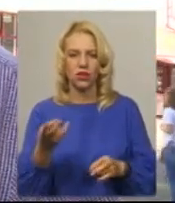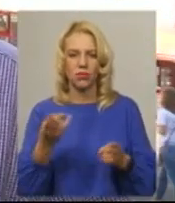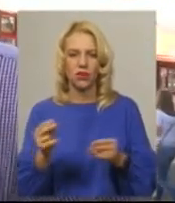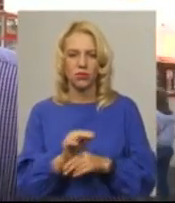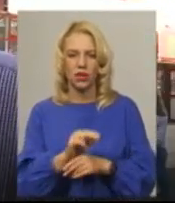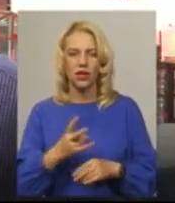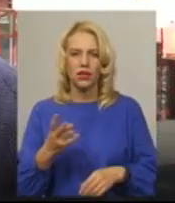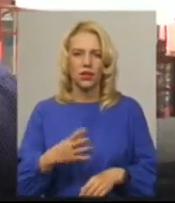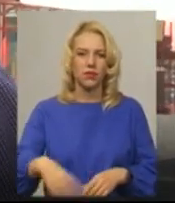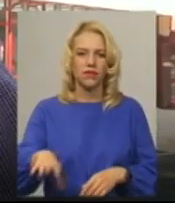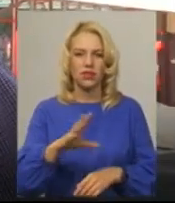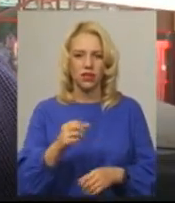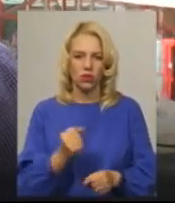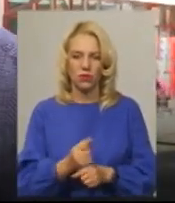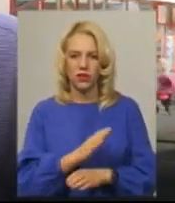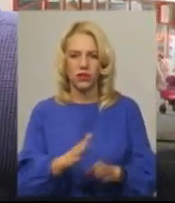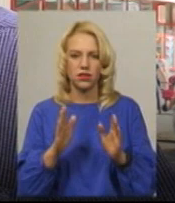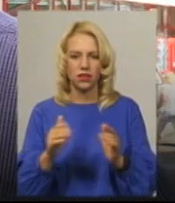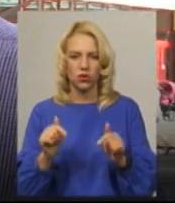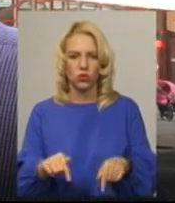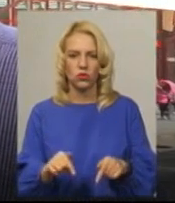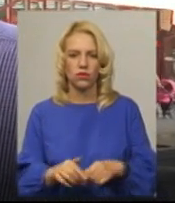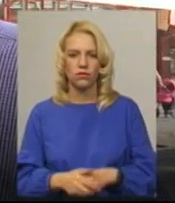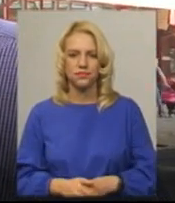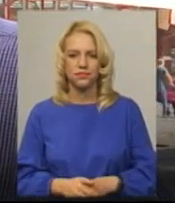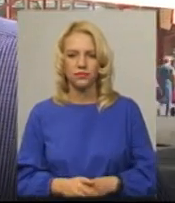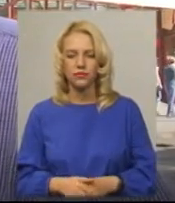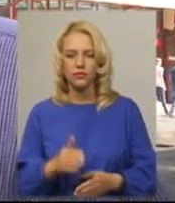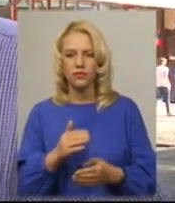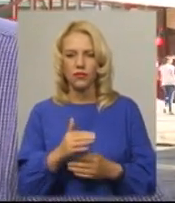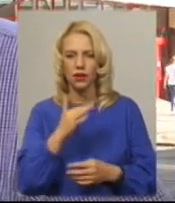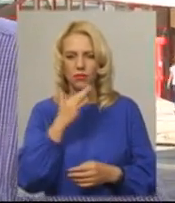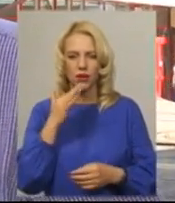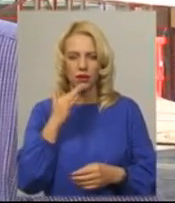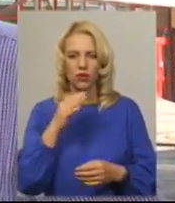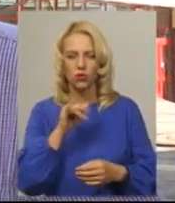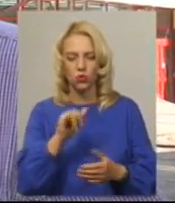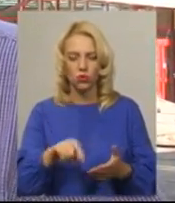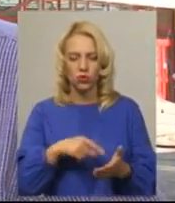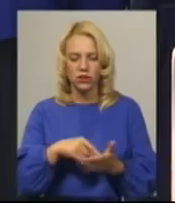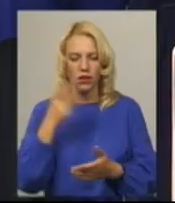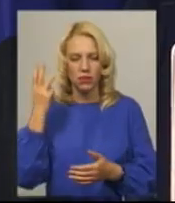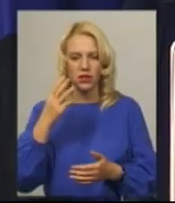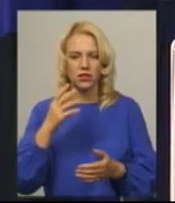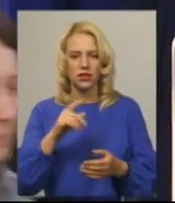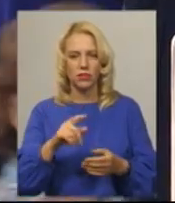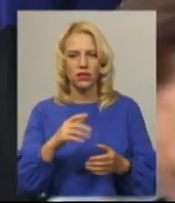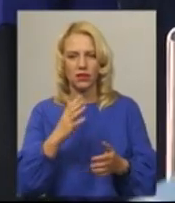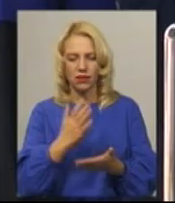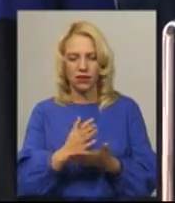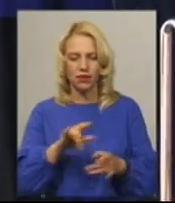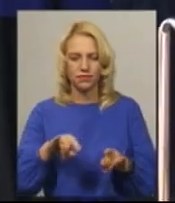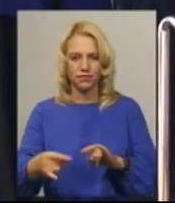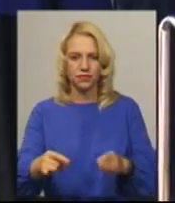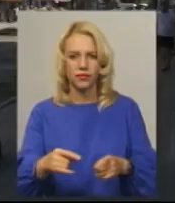не тільки тут, практично багато проблем є в місті Хмельницькому, де треба робити дорогу. Хмельничанин Сергій